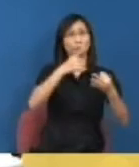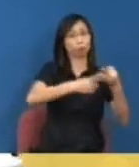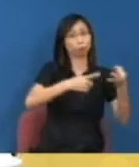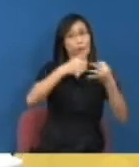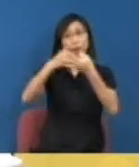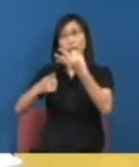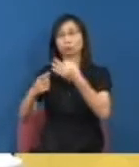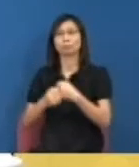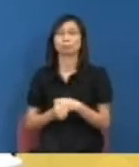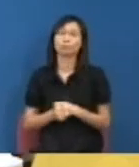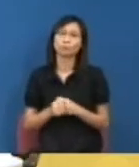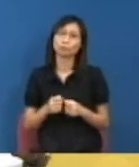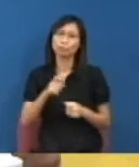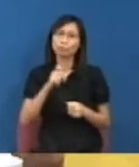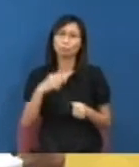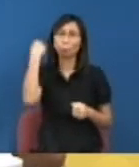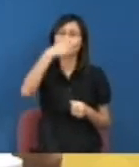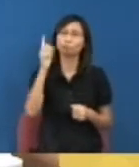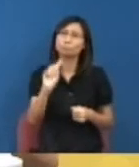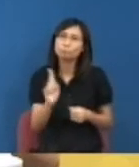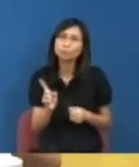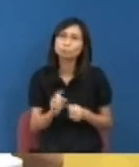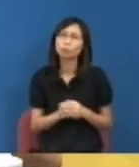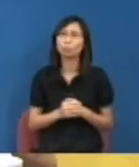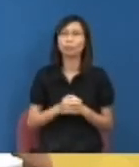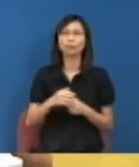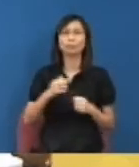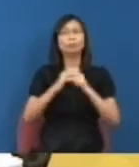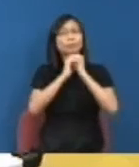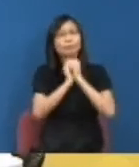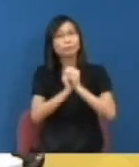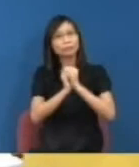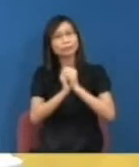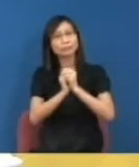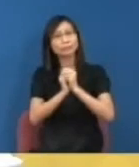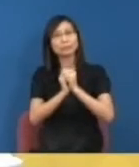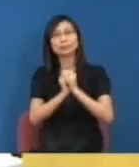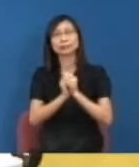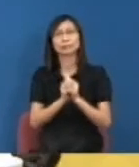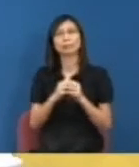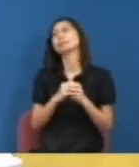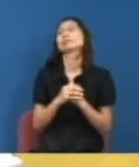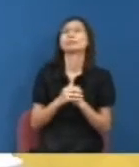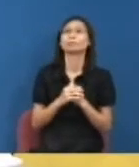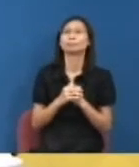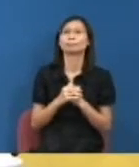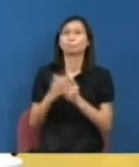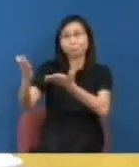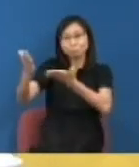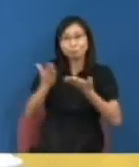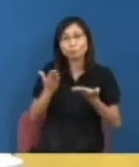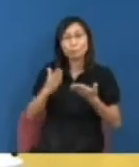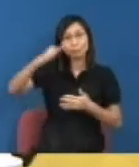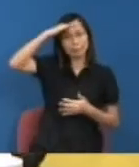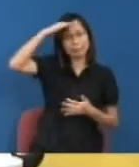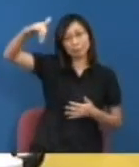些另外的說法究竟誰當日邀請即是軍入行請警察